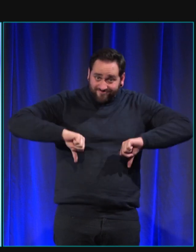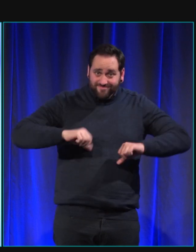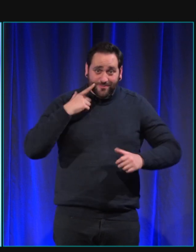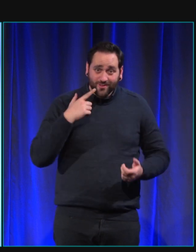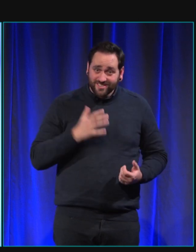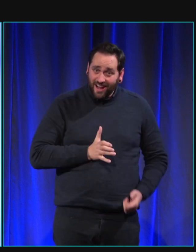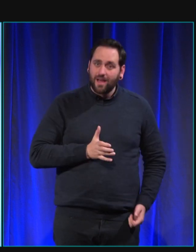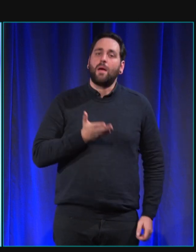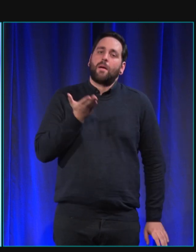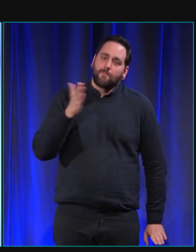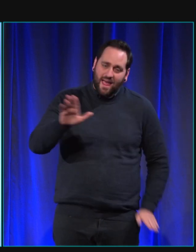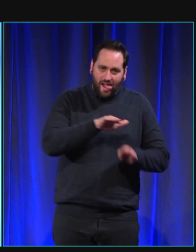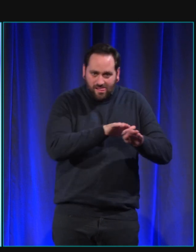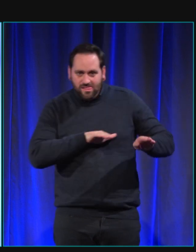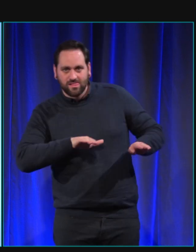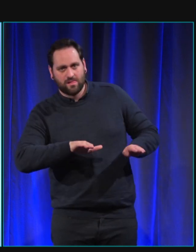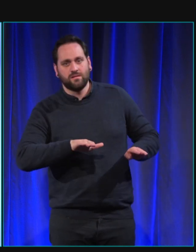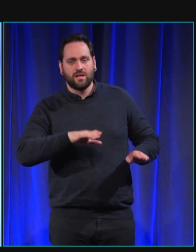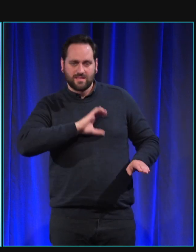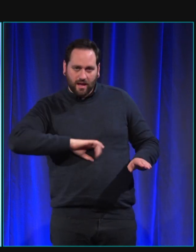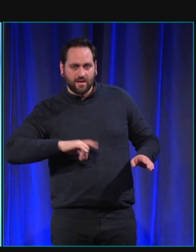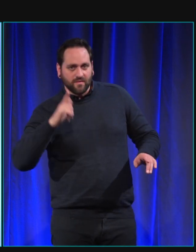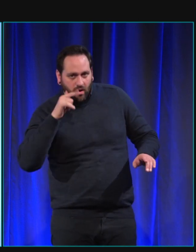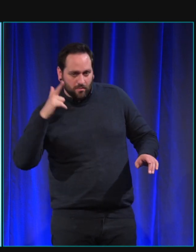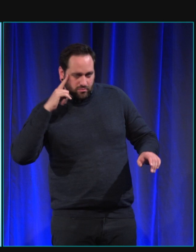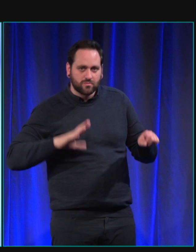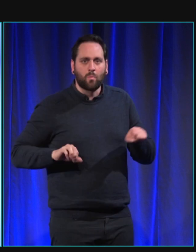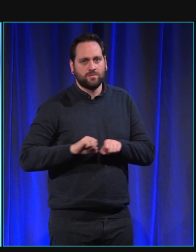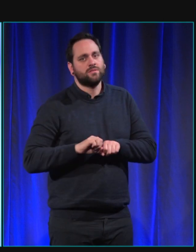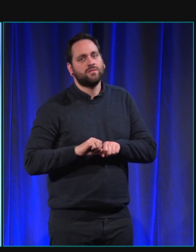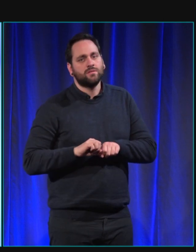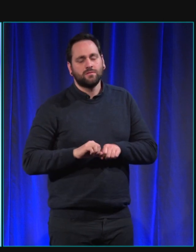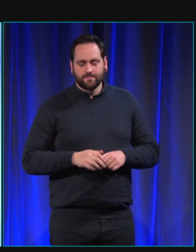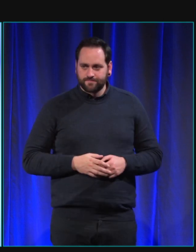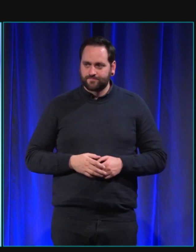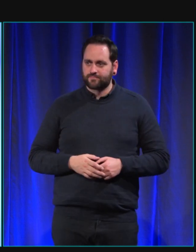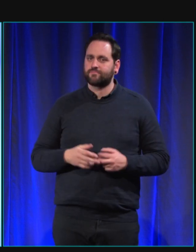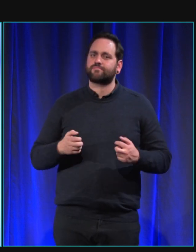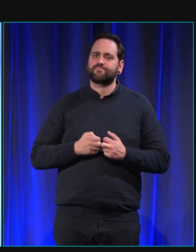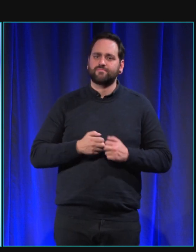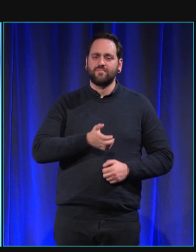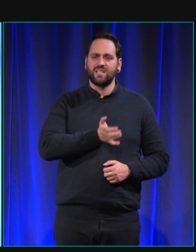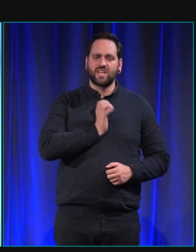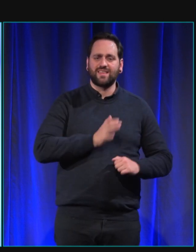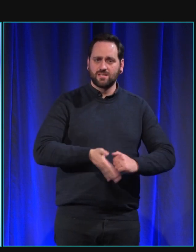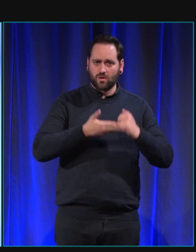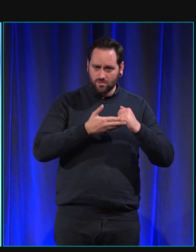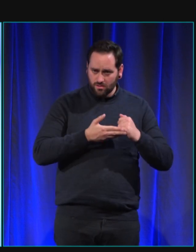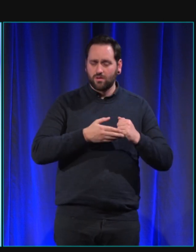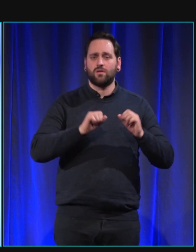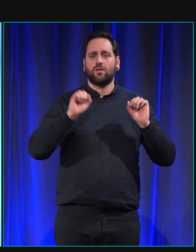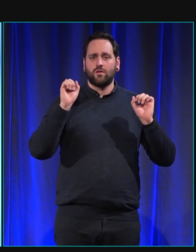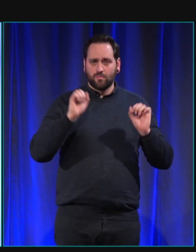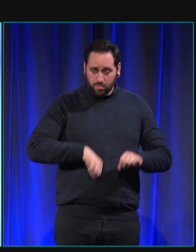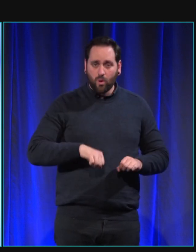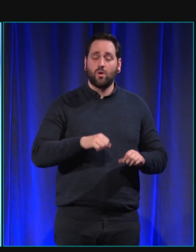je mets en place ce qu'il faut les chiens d'assistance ils ont la en détente dans Paris pour être dans un parc il faut la cape il n'y